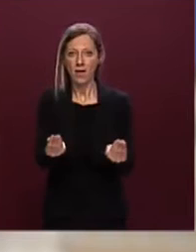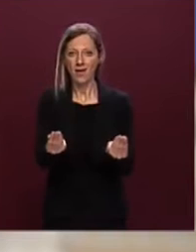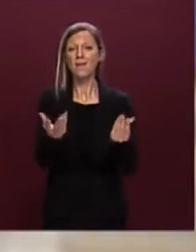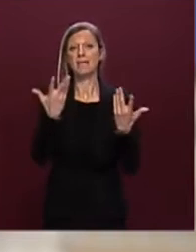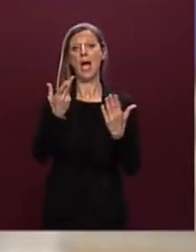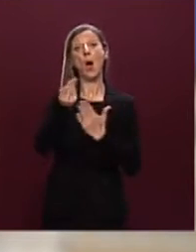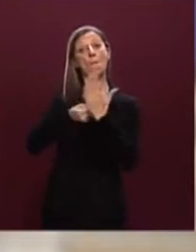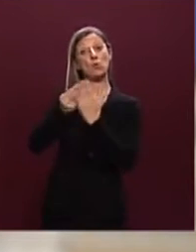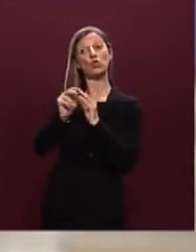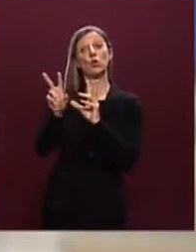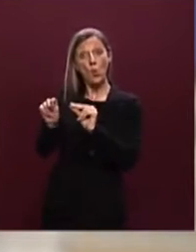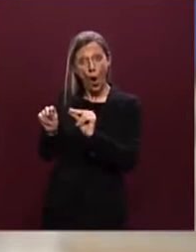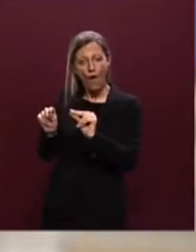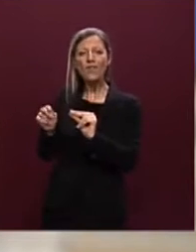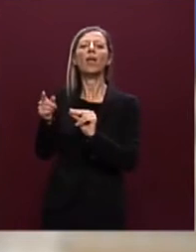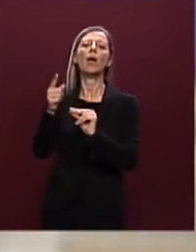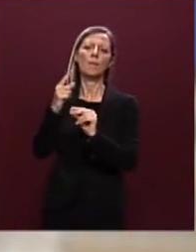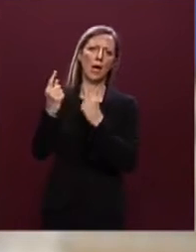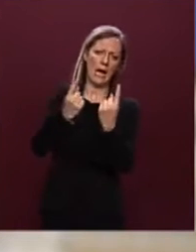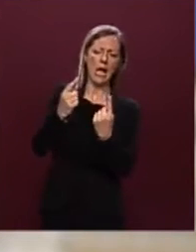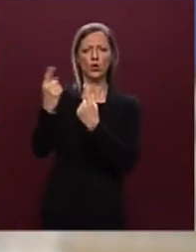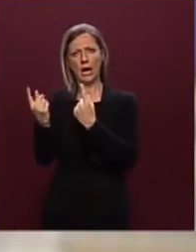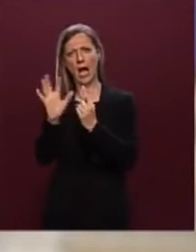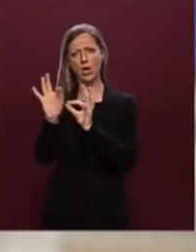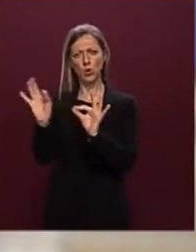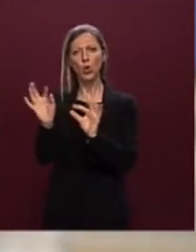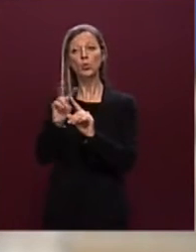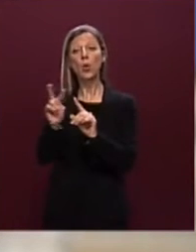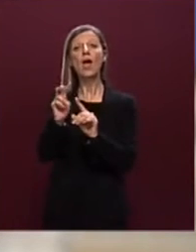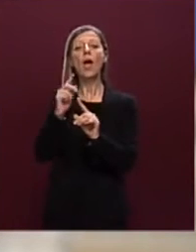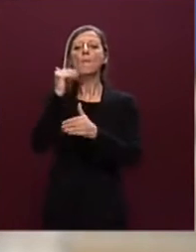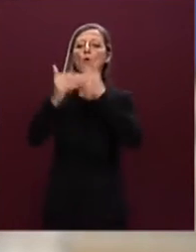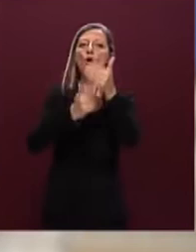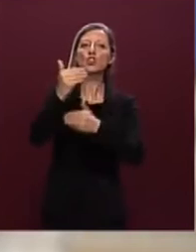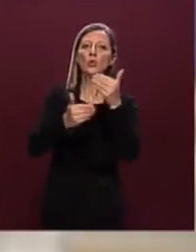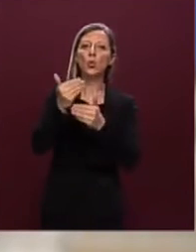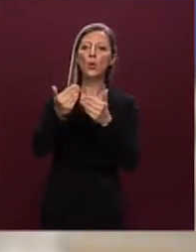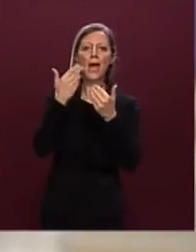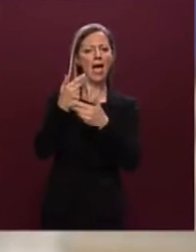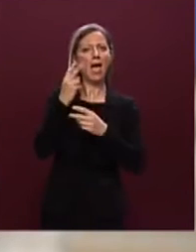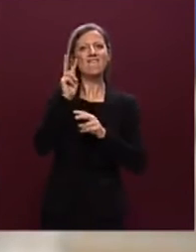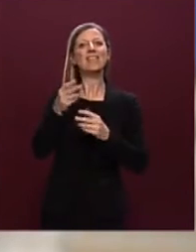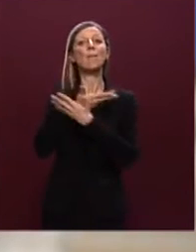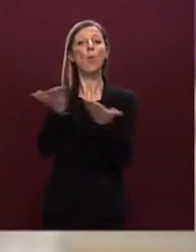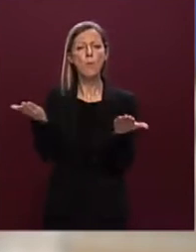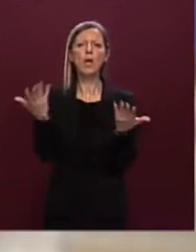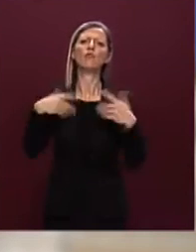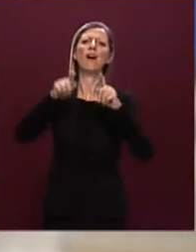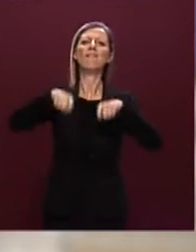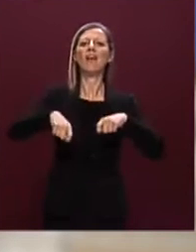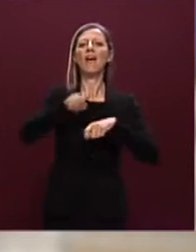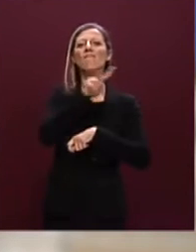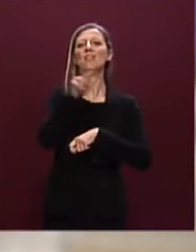nuovi per i quali sia in un caso che nell'altro le procedure di evidenza pubblica sono state avviate rispettivamente il